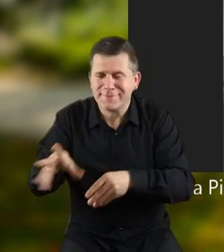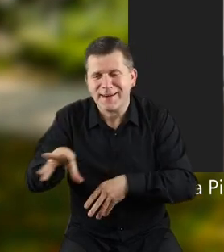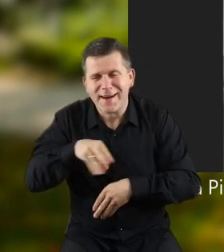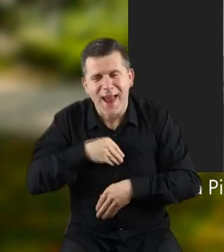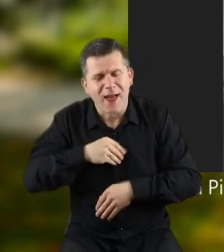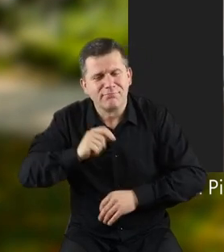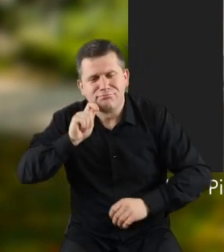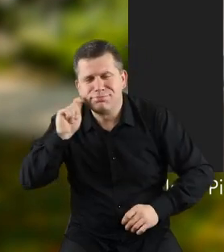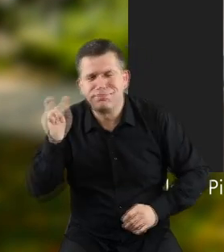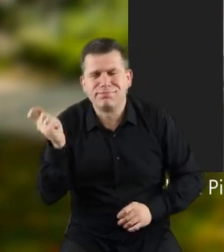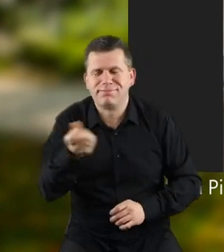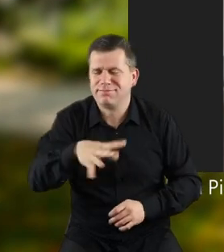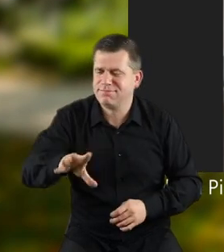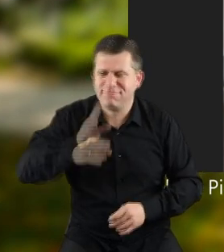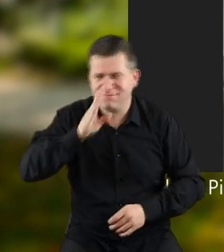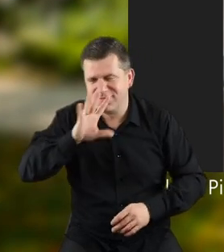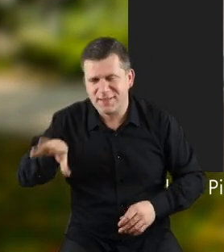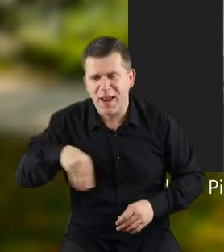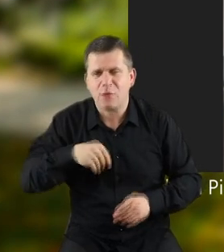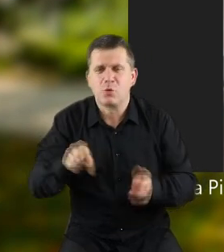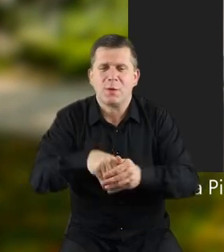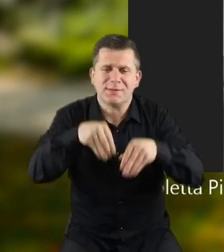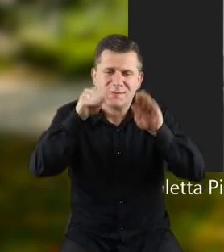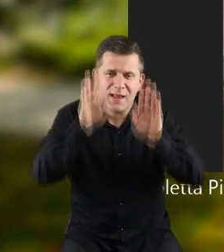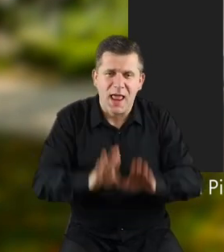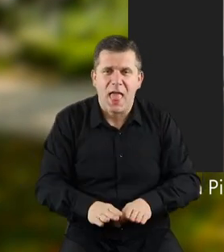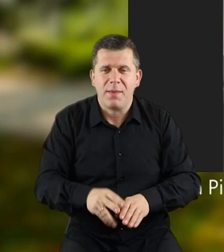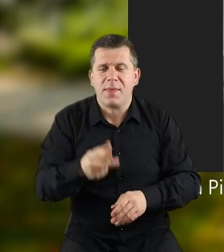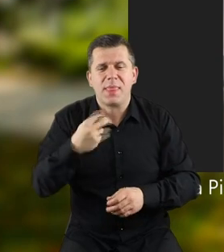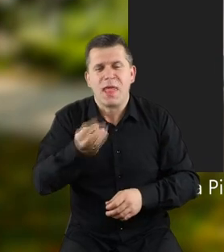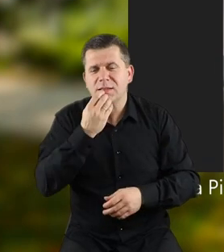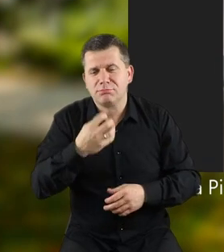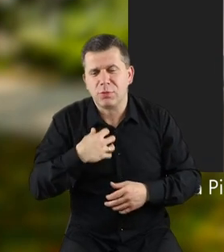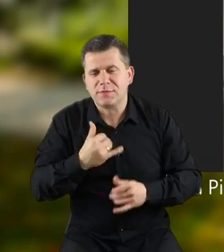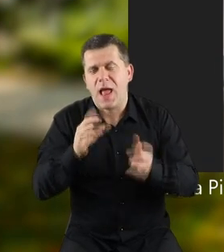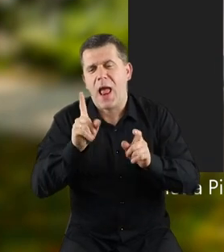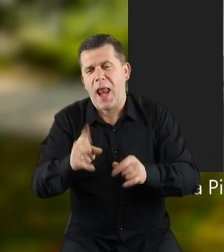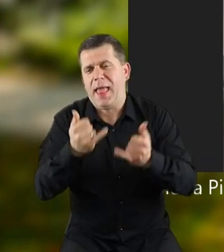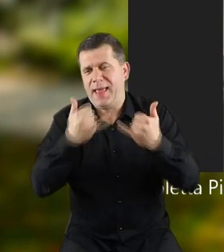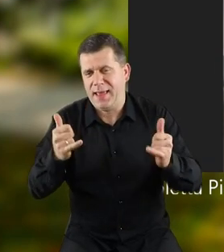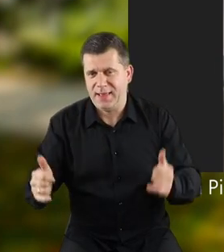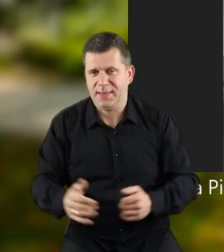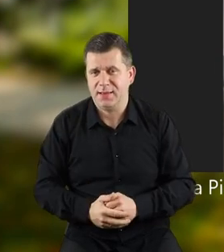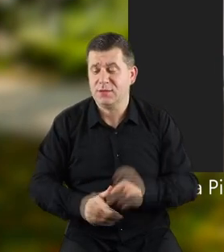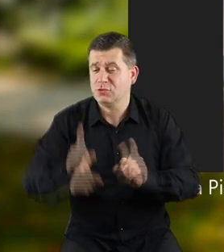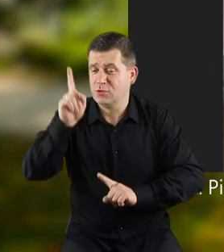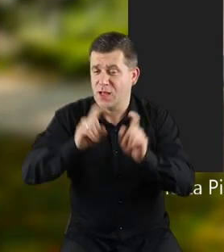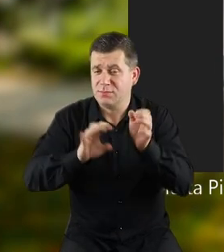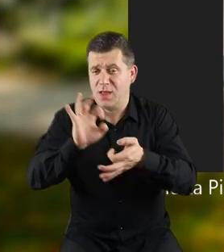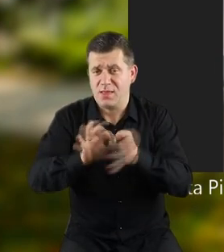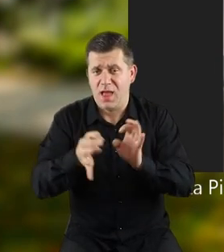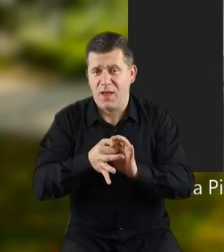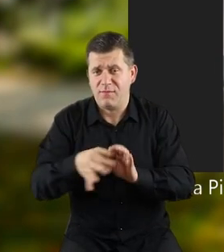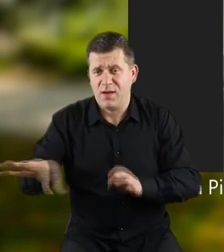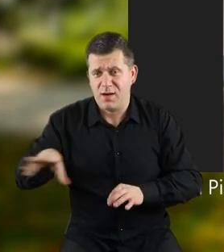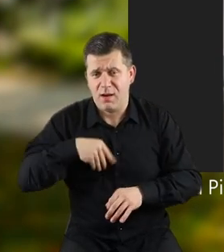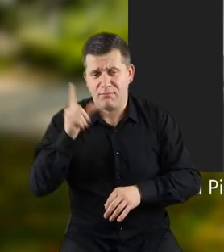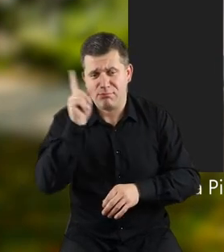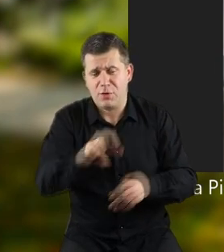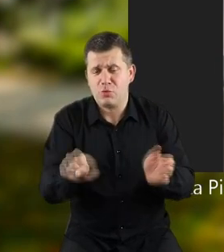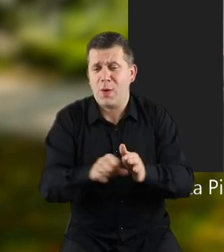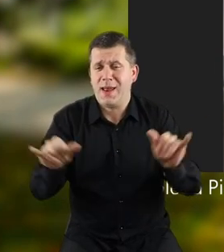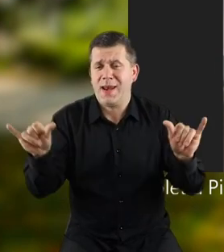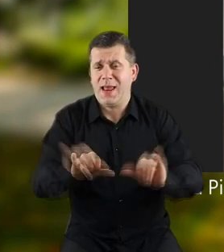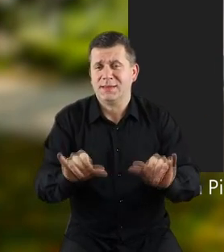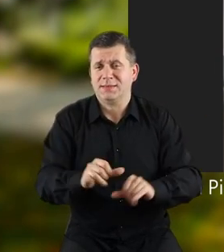kokusię za nami, wszędzie jeździ, chodzi z nami do sklepów, oczywiście nie spożywczych, ale wszystkich innych i czasami nawet chodzi z